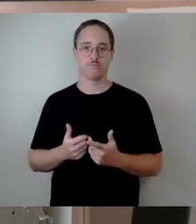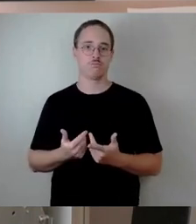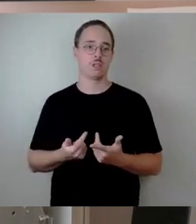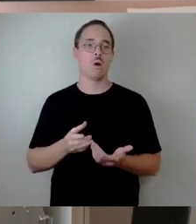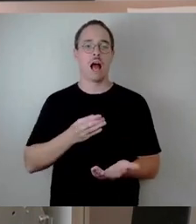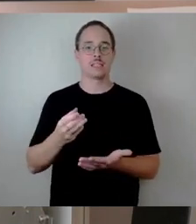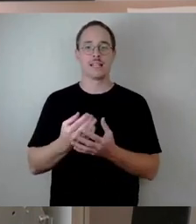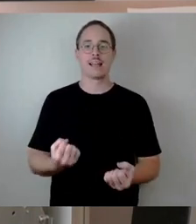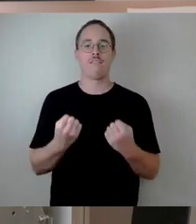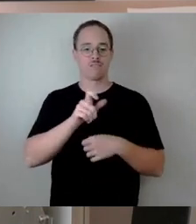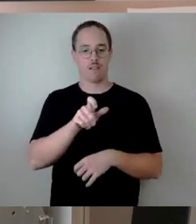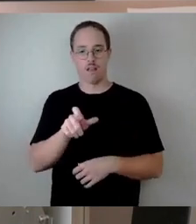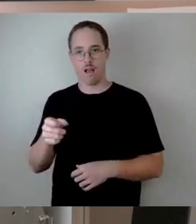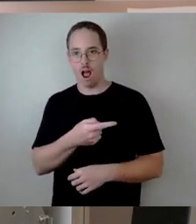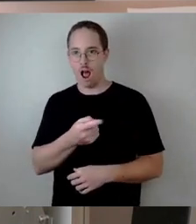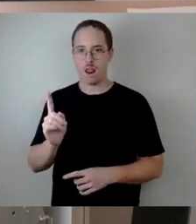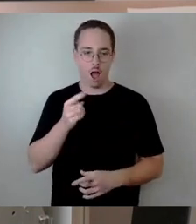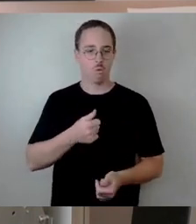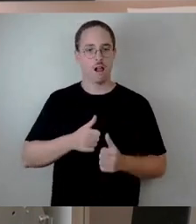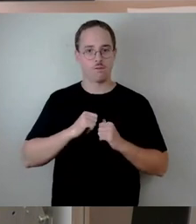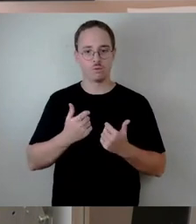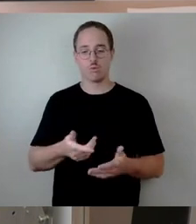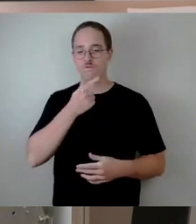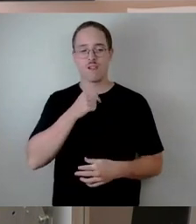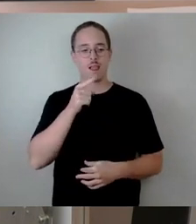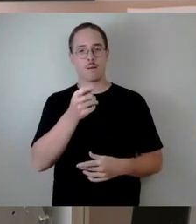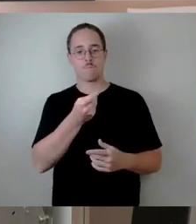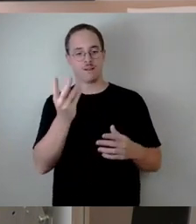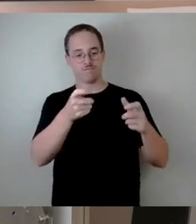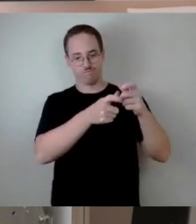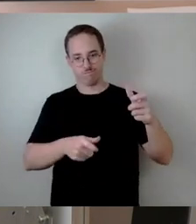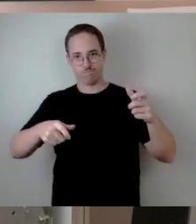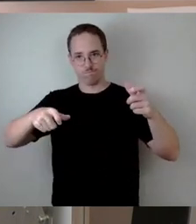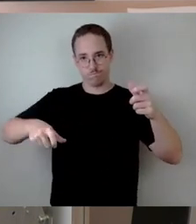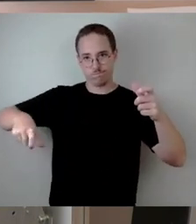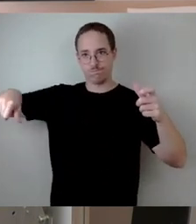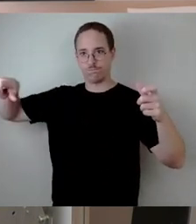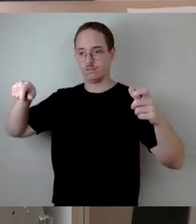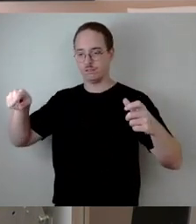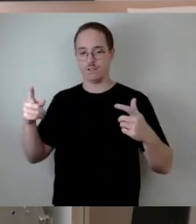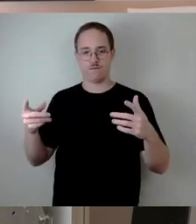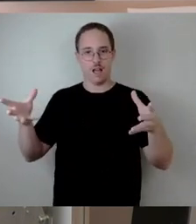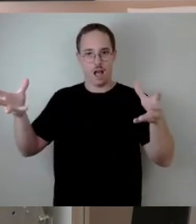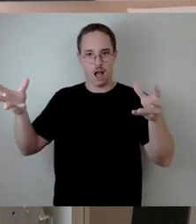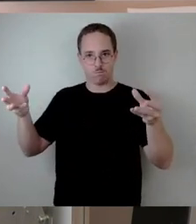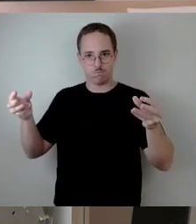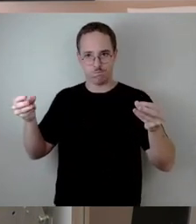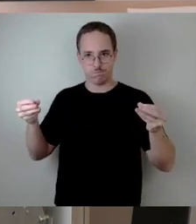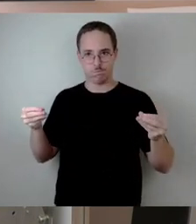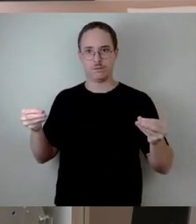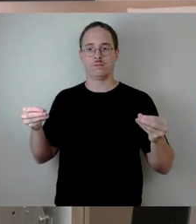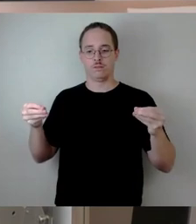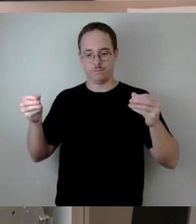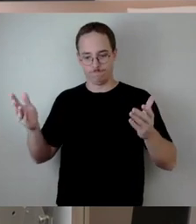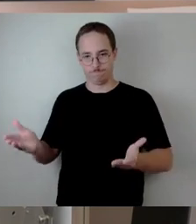runterzuholen und abzutransportieren, zertrümmert abzutransportieren. Die Technik ist unterwegs, ist auf dem